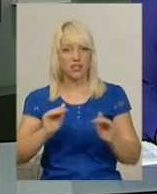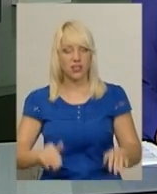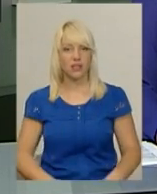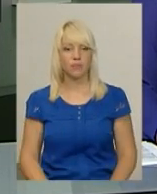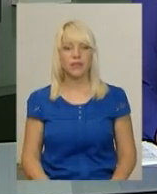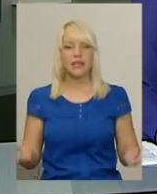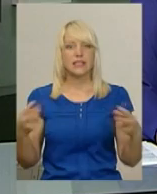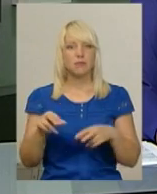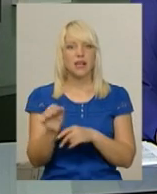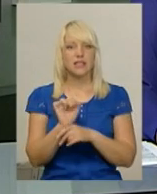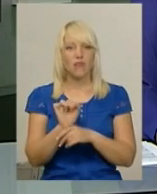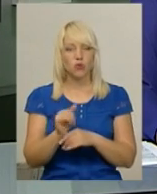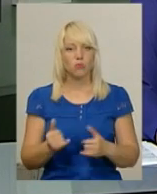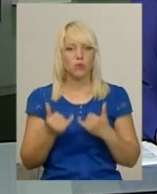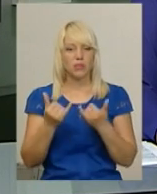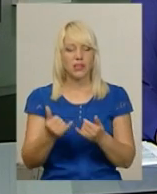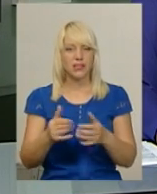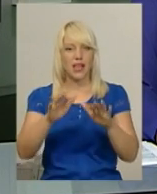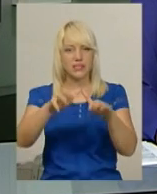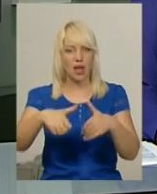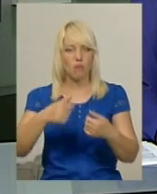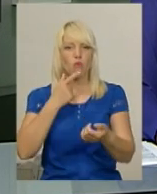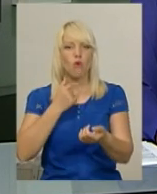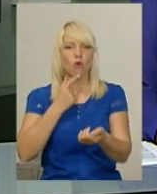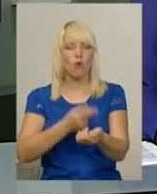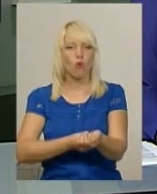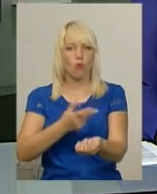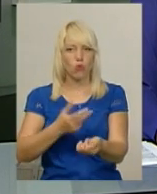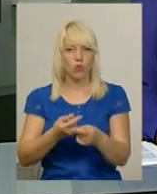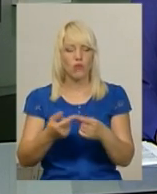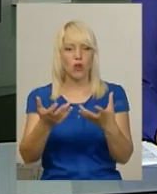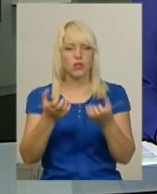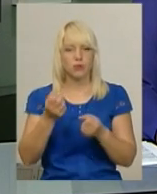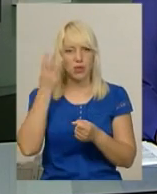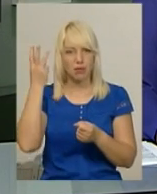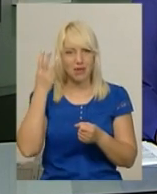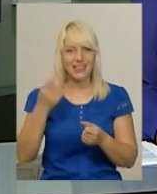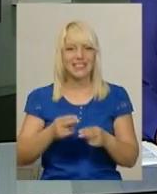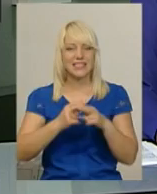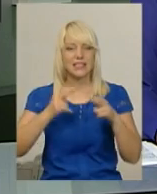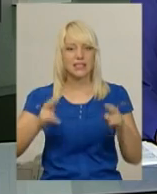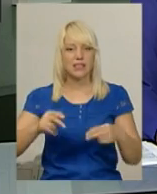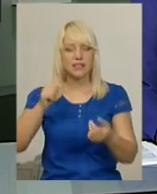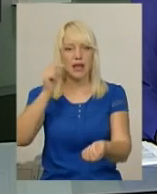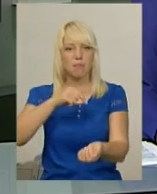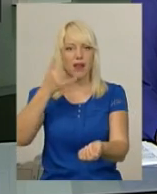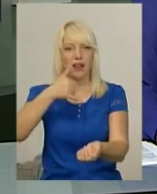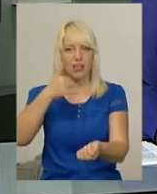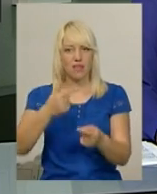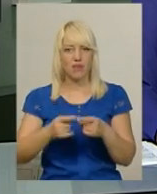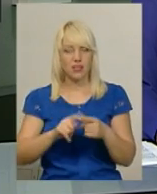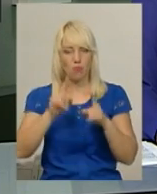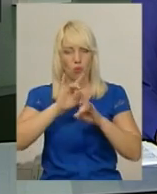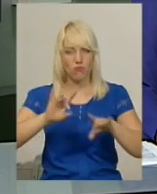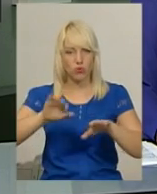Спецавтомобіль для автономного забору донорської крові отримала Хмельницька обласна станція переливання крові. Про це повідомив її головний